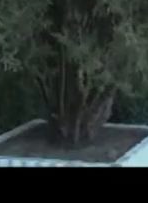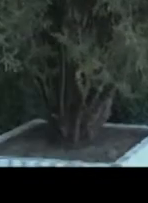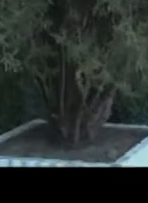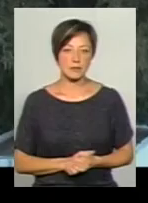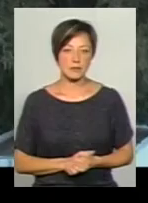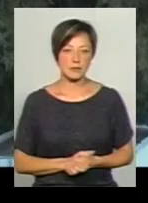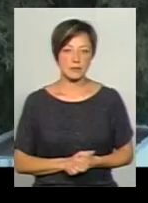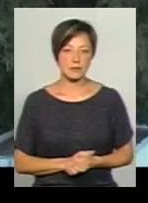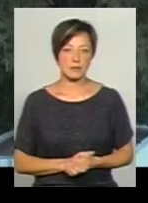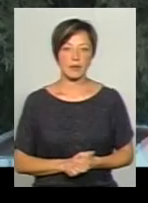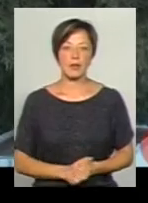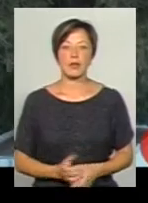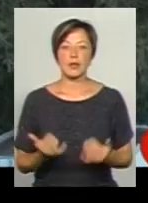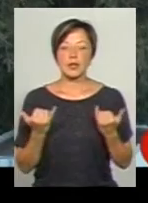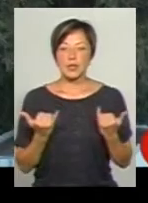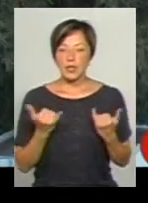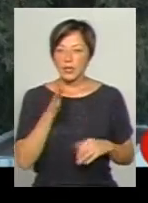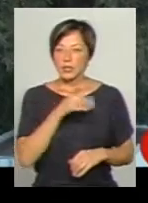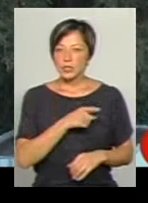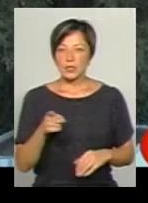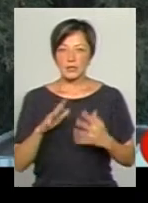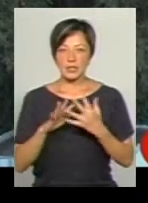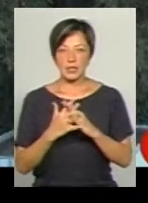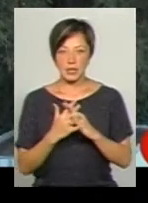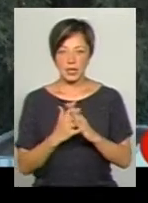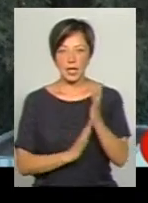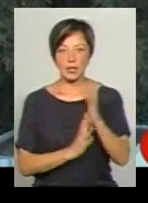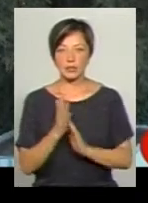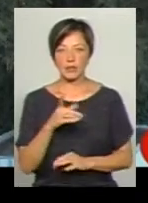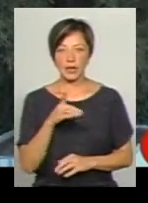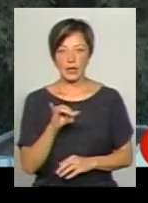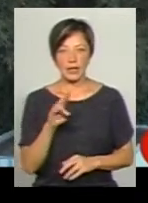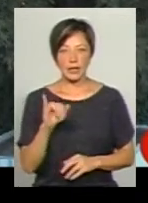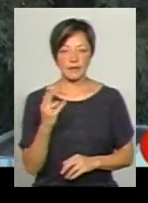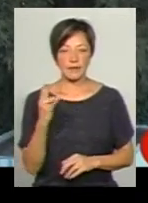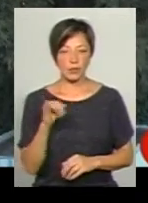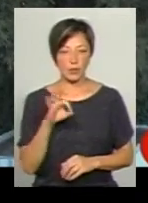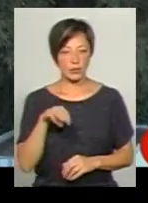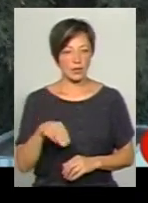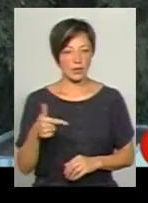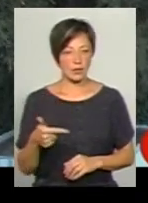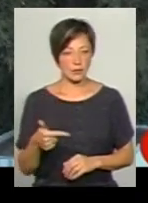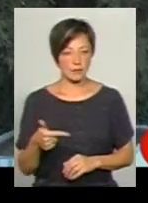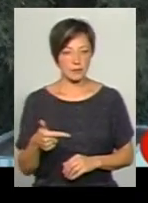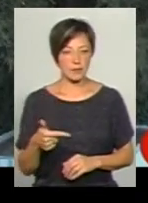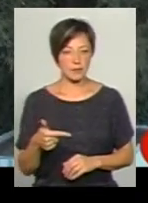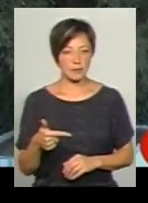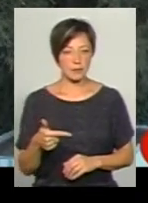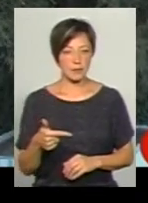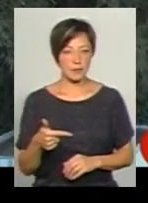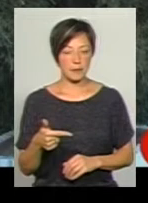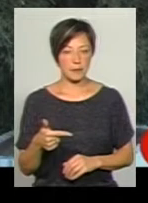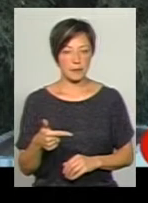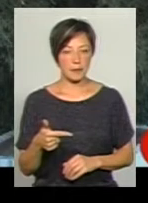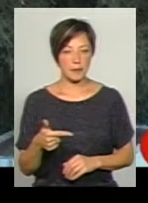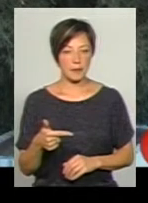На даний час в селі Лісові Гринівці, тобто в ОТГ Лісові Гринівці, склалася